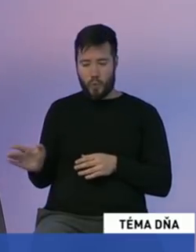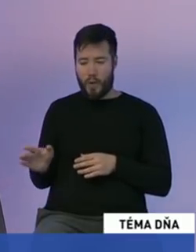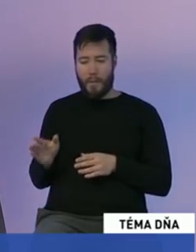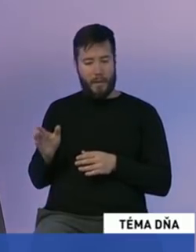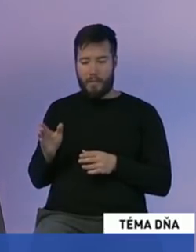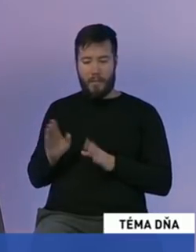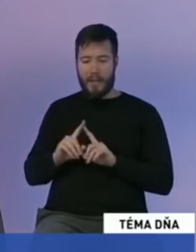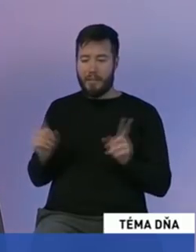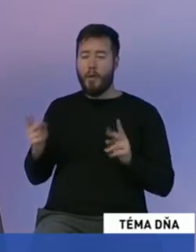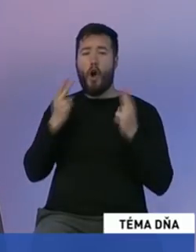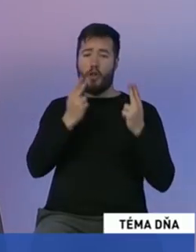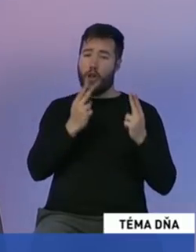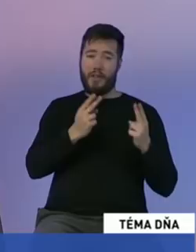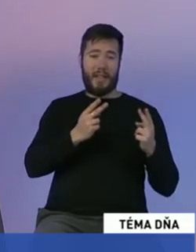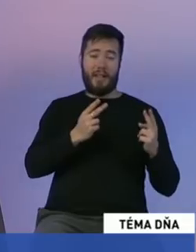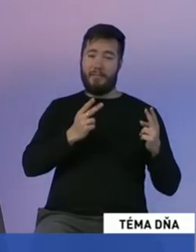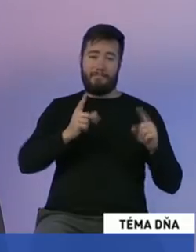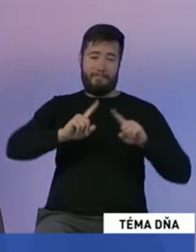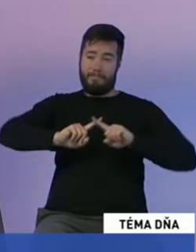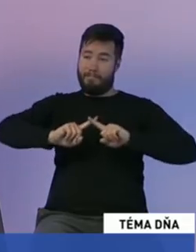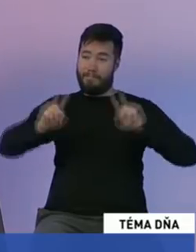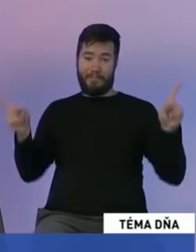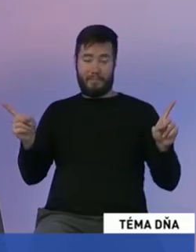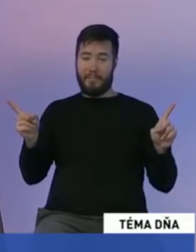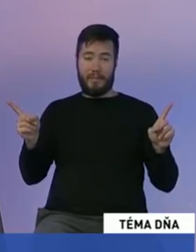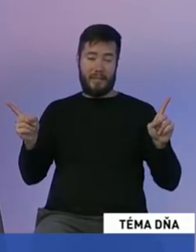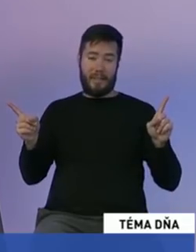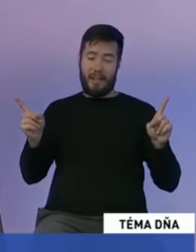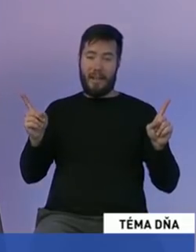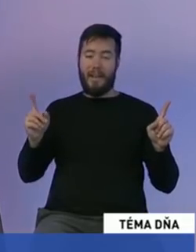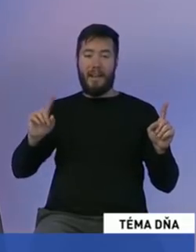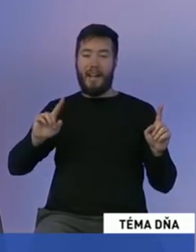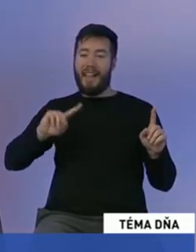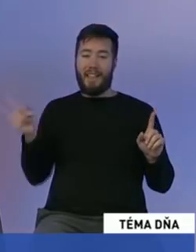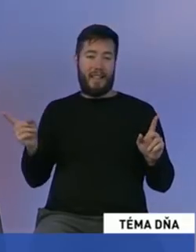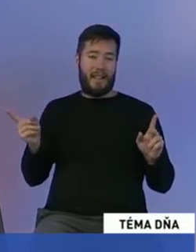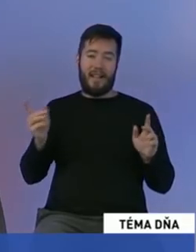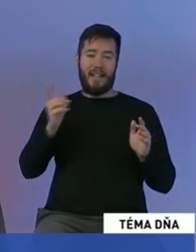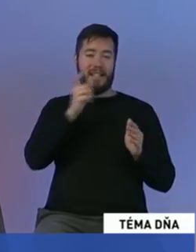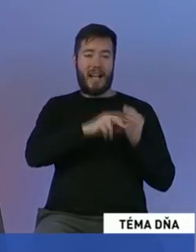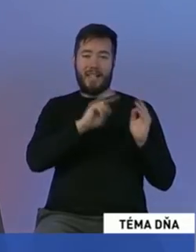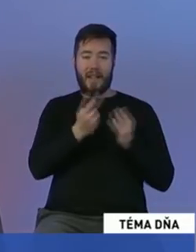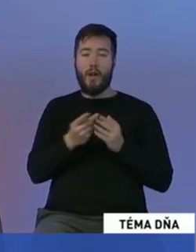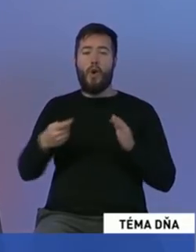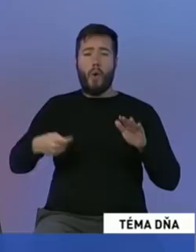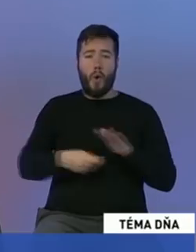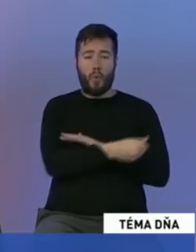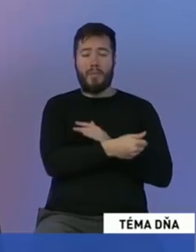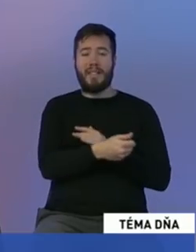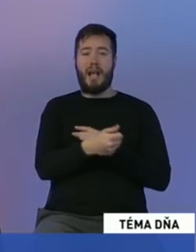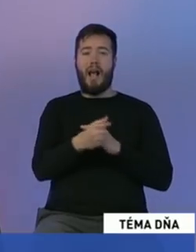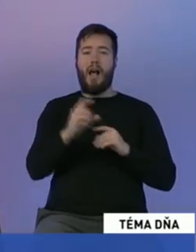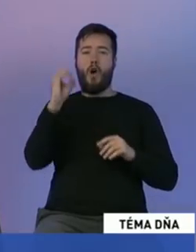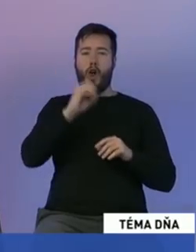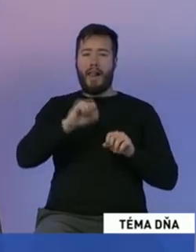hodnotovo sme na dvoch rozdielných brehoch. Jednucho korupcia a oligarchizmus nepatria do politieky 21. storočia.